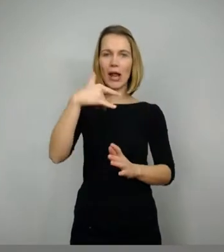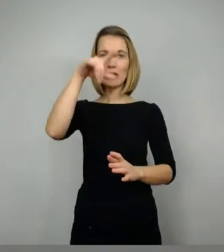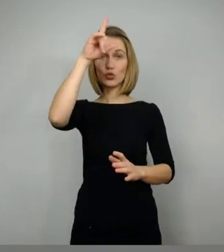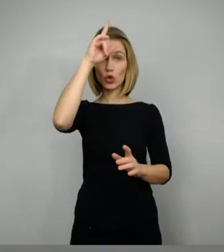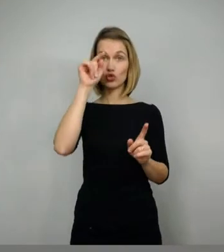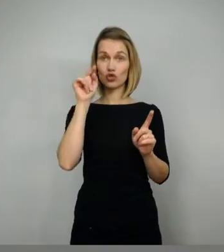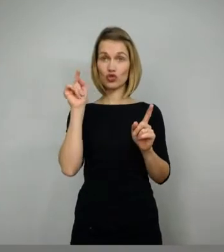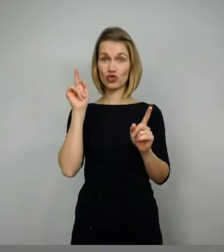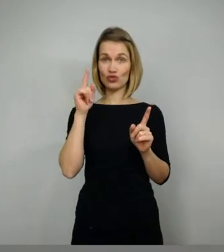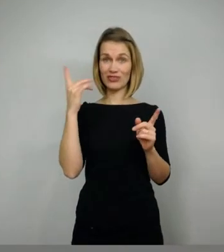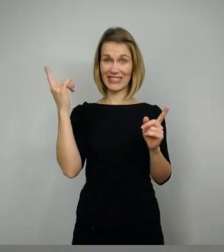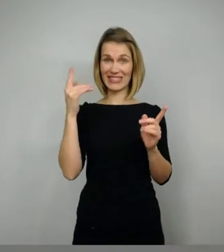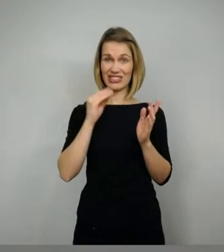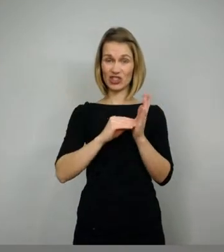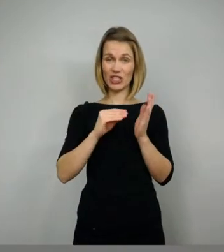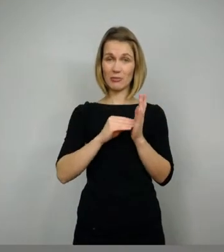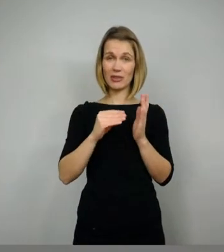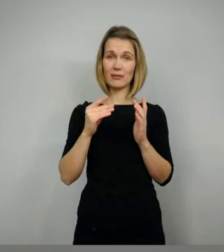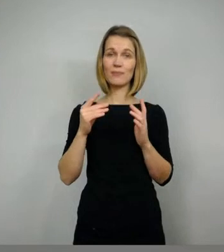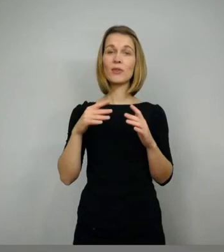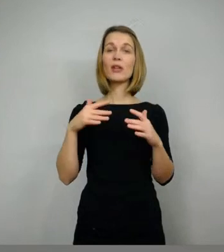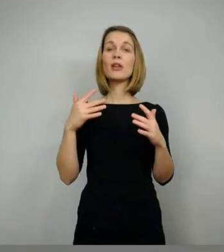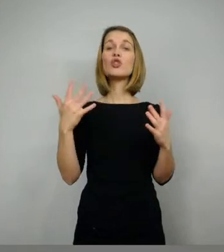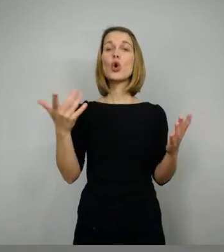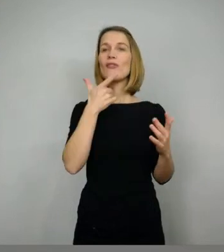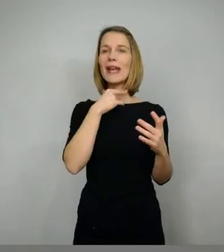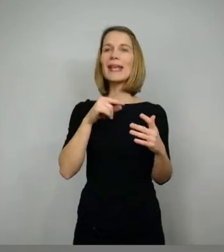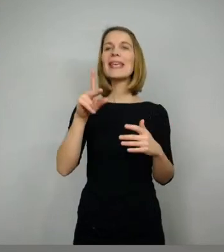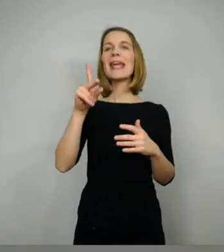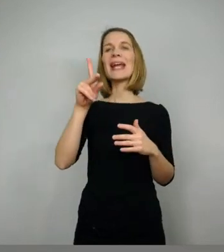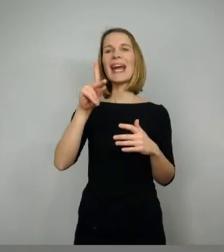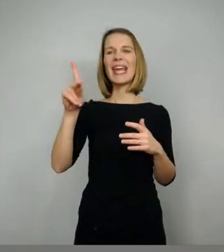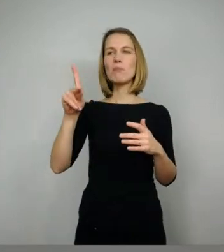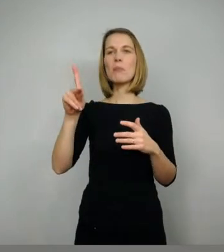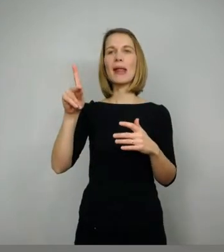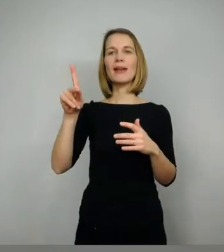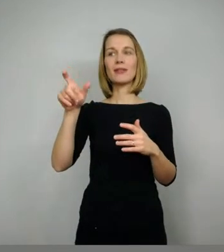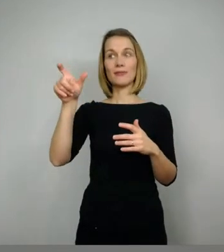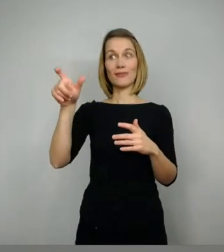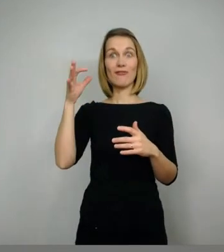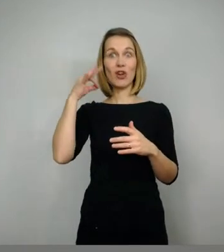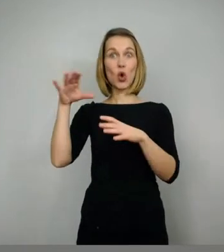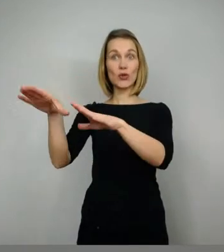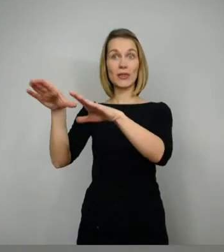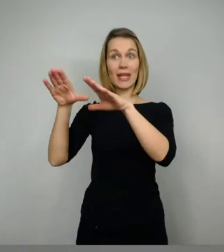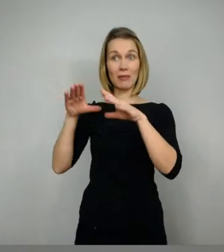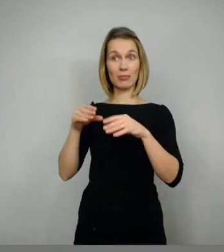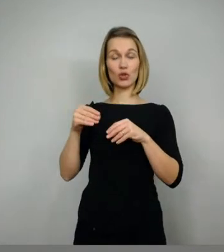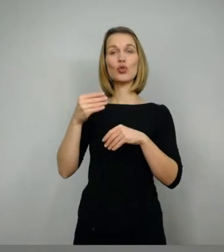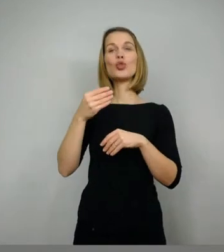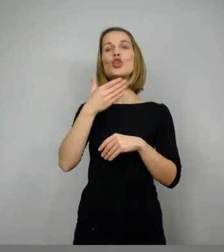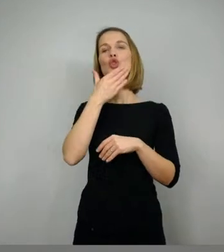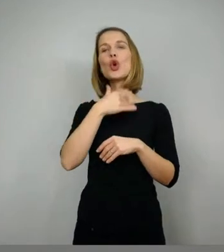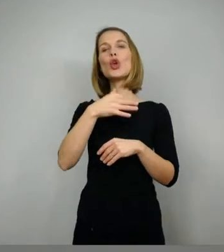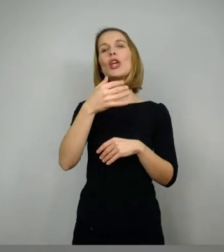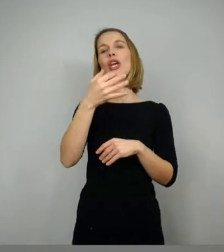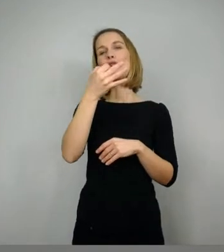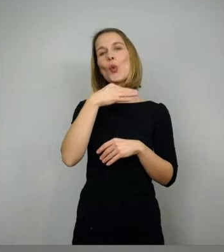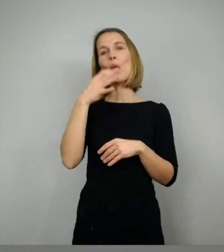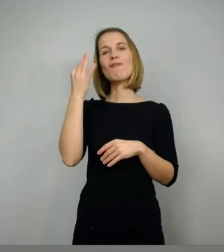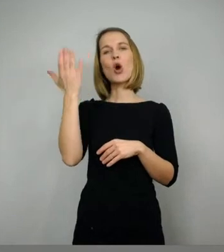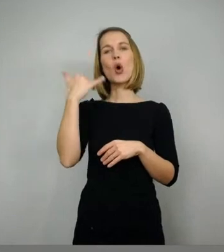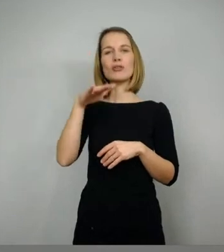kühne Siegfried, so will ich Krimhild nehmen, also zur Frau nehmen, ähm, die schöne Jungfrau aus dem Land der Burgunden, von Burgundenland.